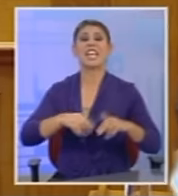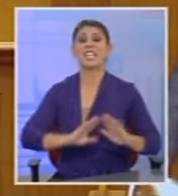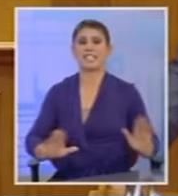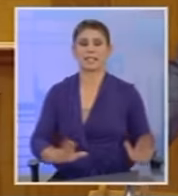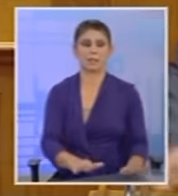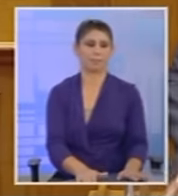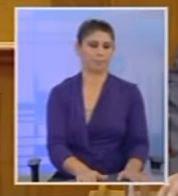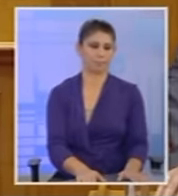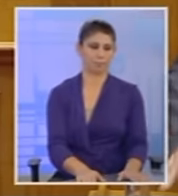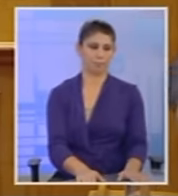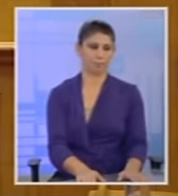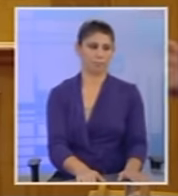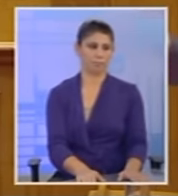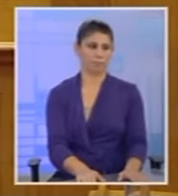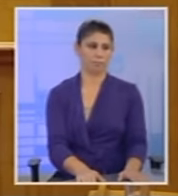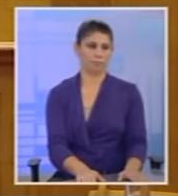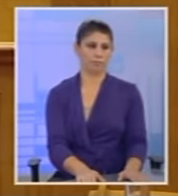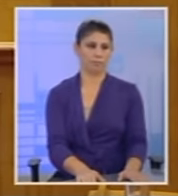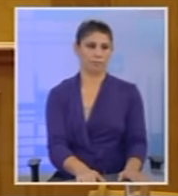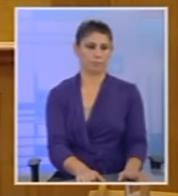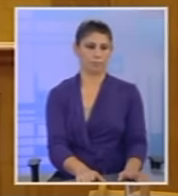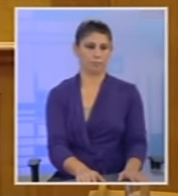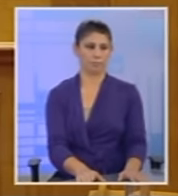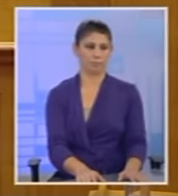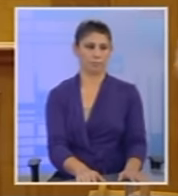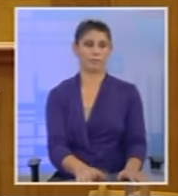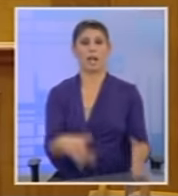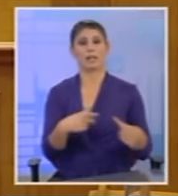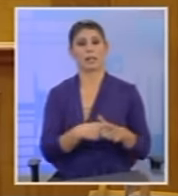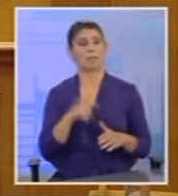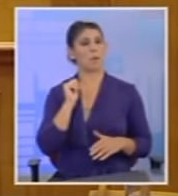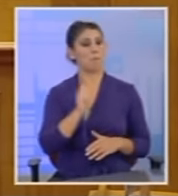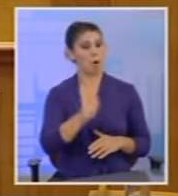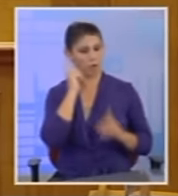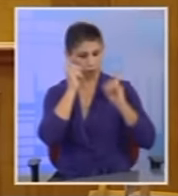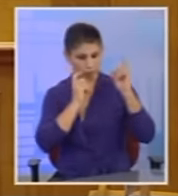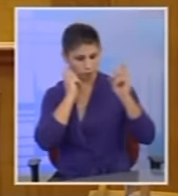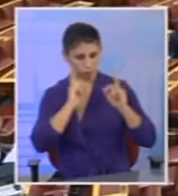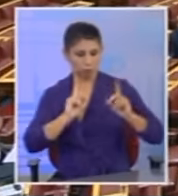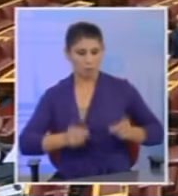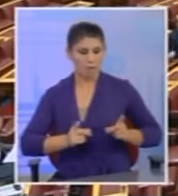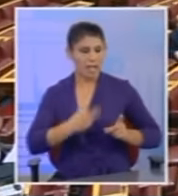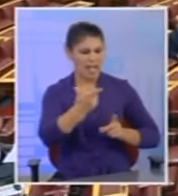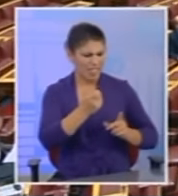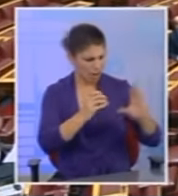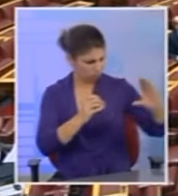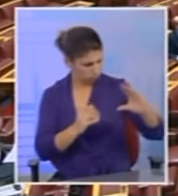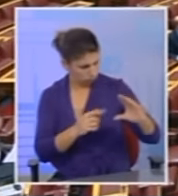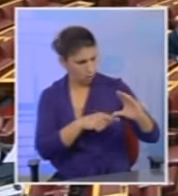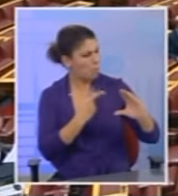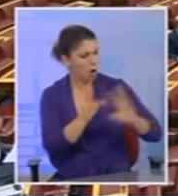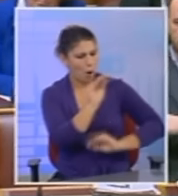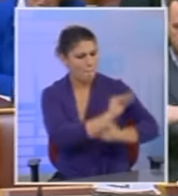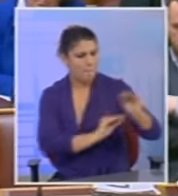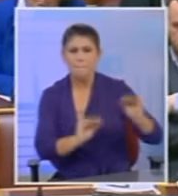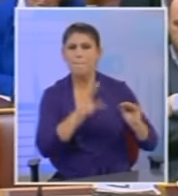Και η τράπεζα αποφασίζει από μόνη της πώς θα αναδιαρθώσει το δάνειο. Αν θέλει. Ή αν θα θελήσει